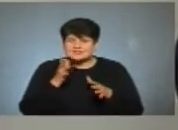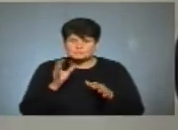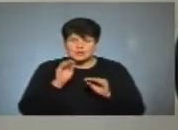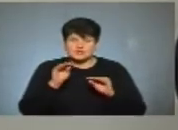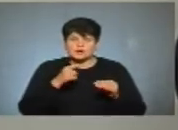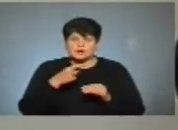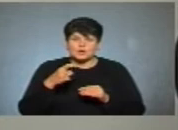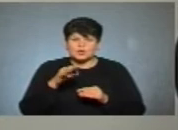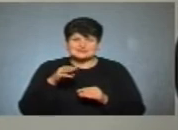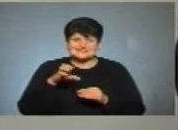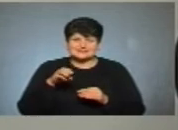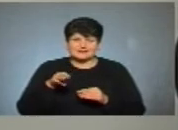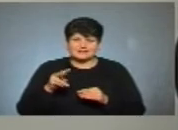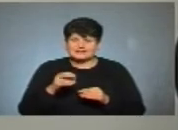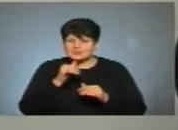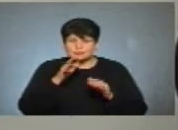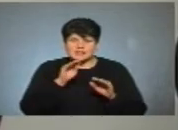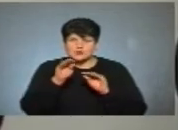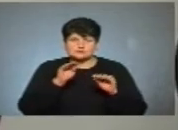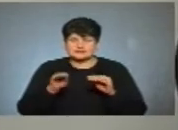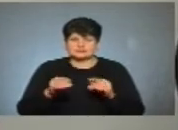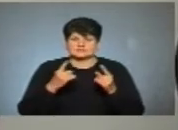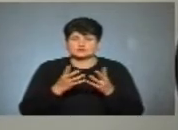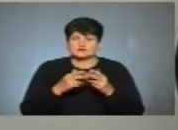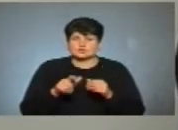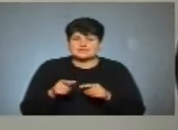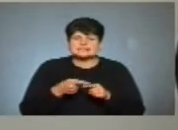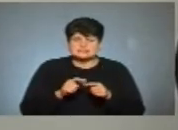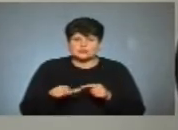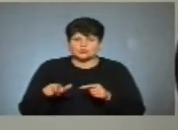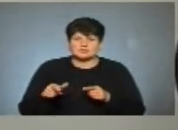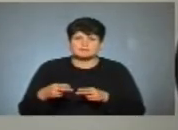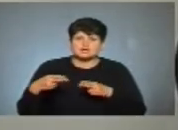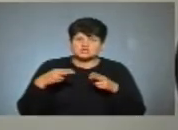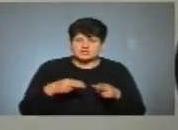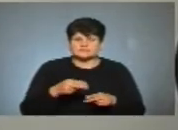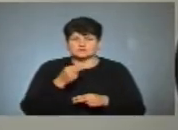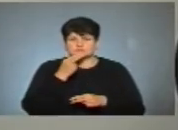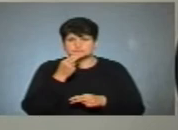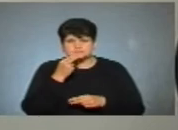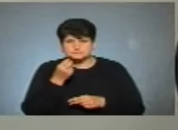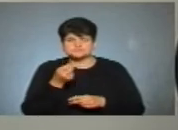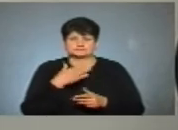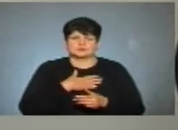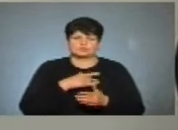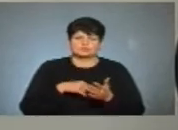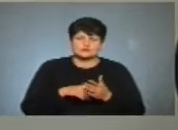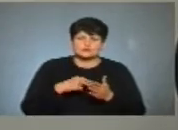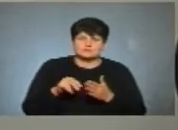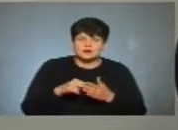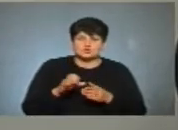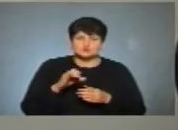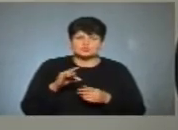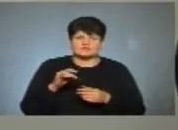хостели, які є в Тернополі, не могли розмістити таку кількість людей. А ці люди приїжджають, вони ж і обідають, і снідають в нашому місті, вони ж роблять покупки, купують